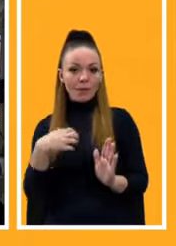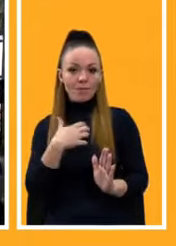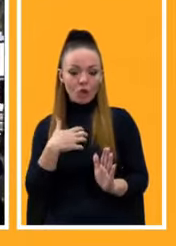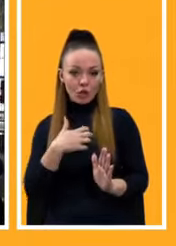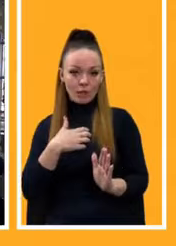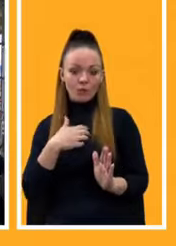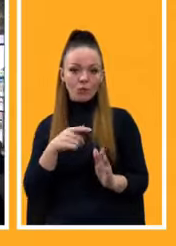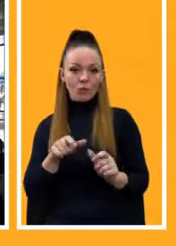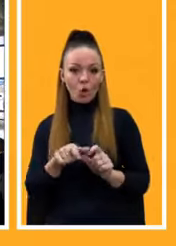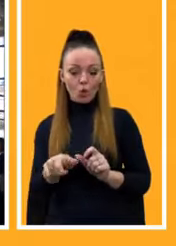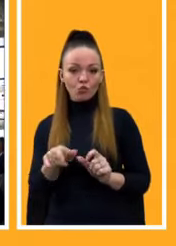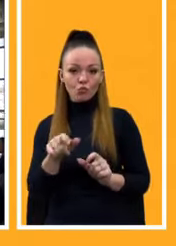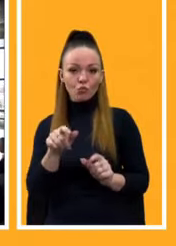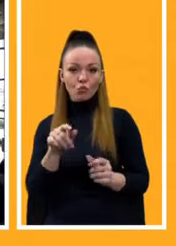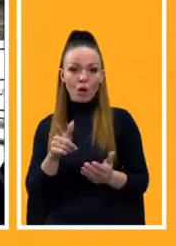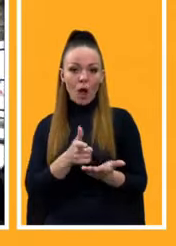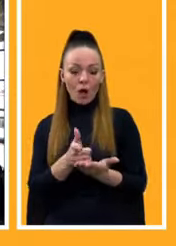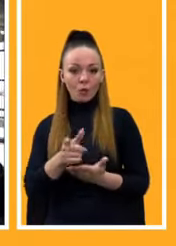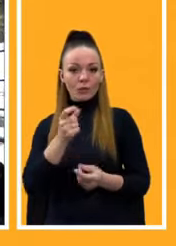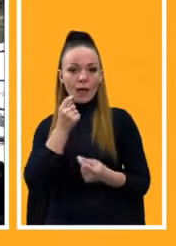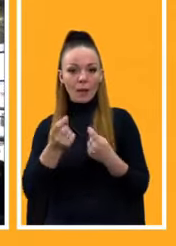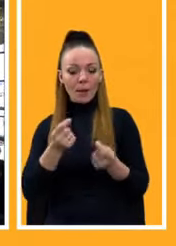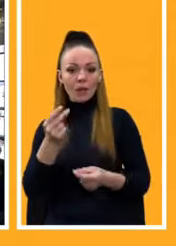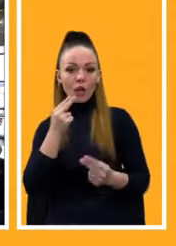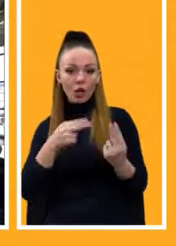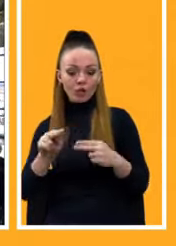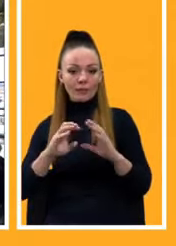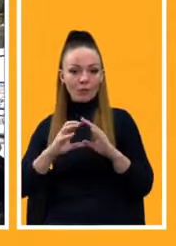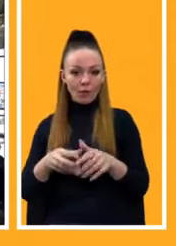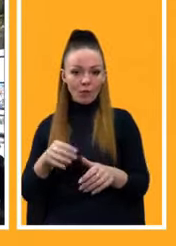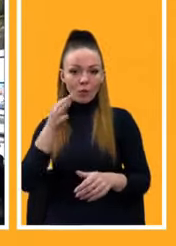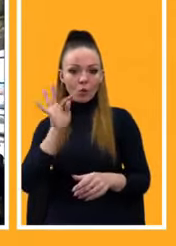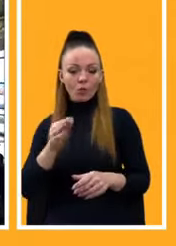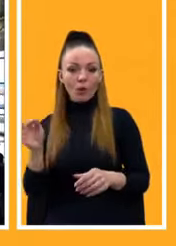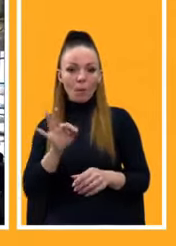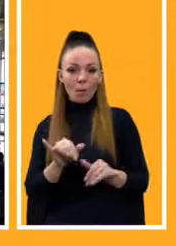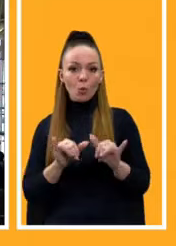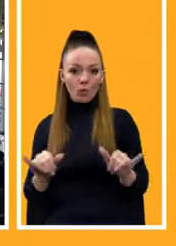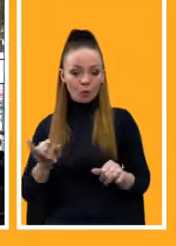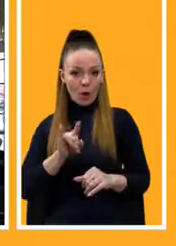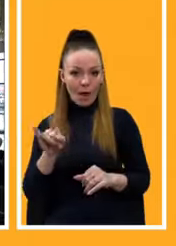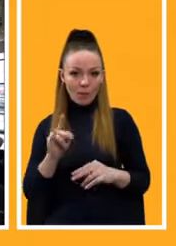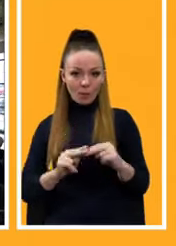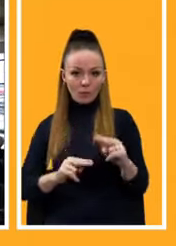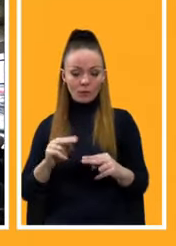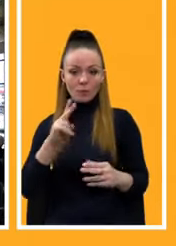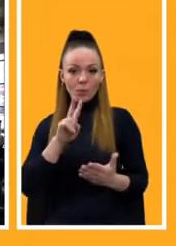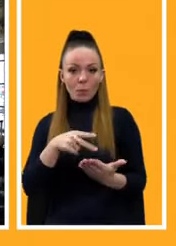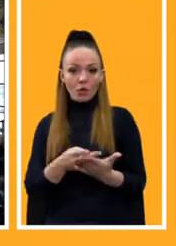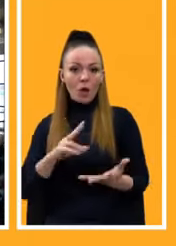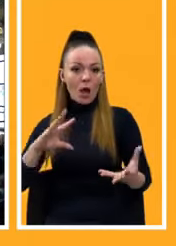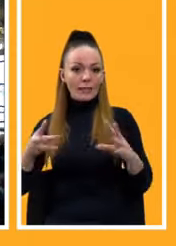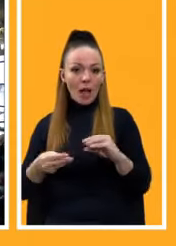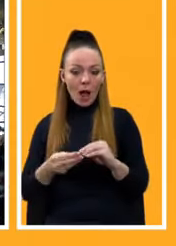з елементами найкращого світового досвіду по розвитку авіабудівництва. Передбачається, що загальний об'єм